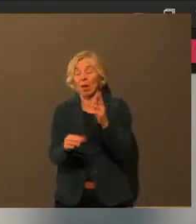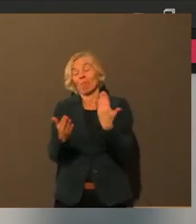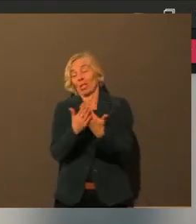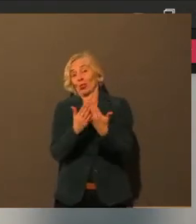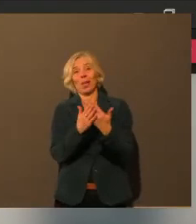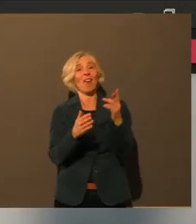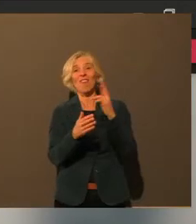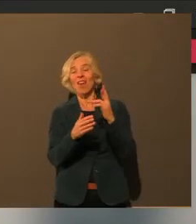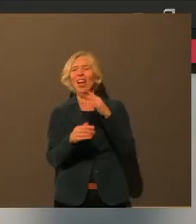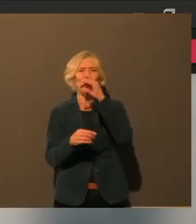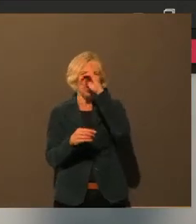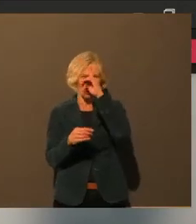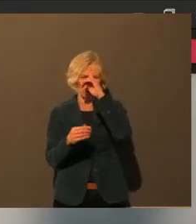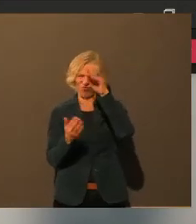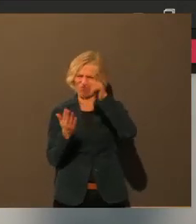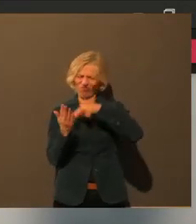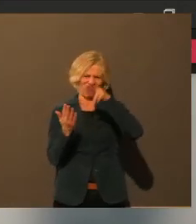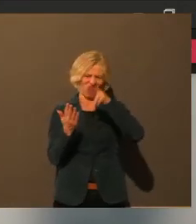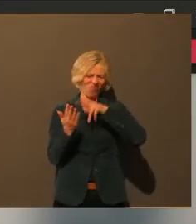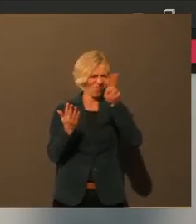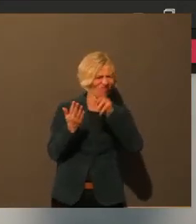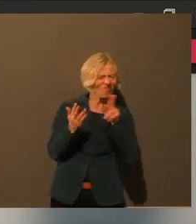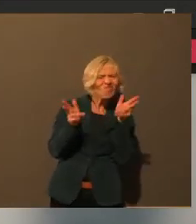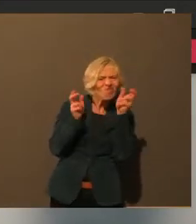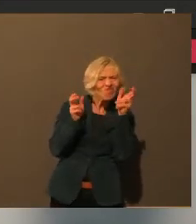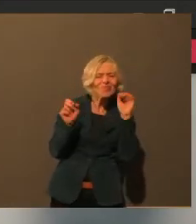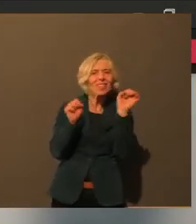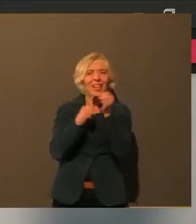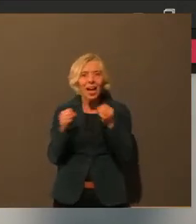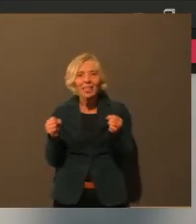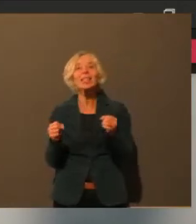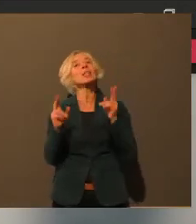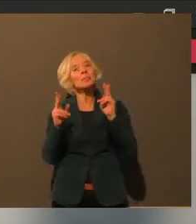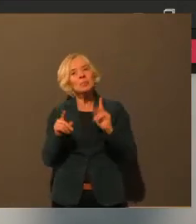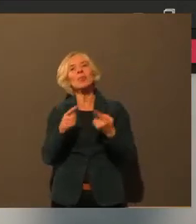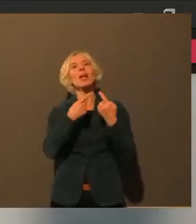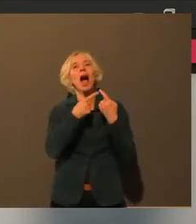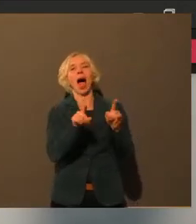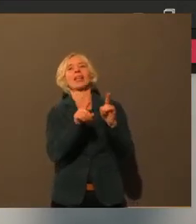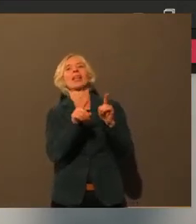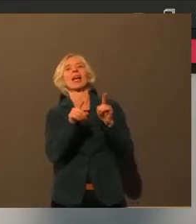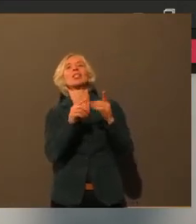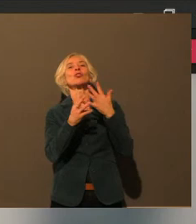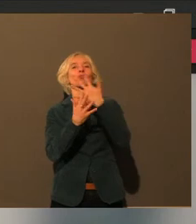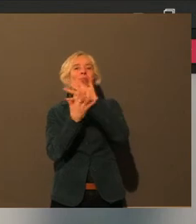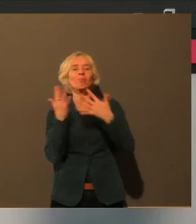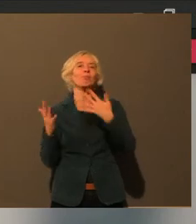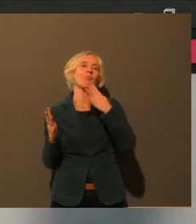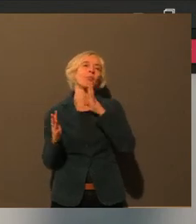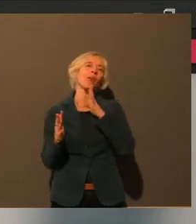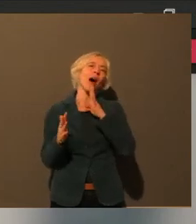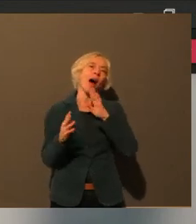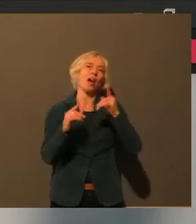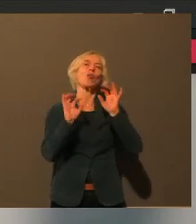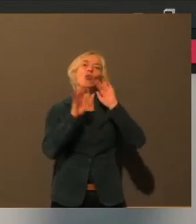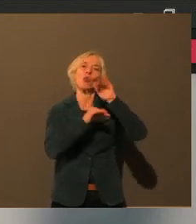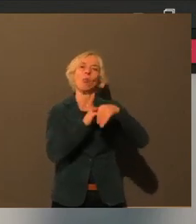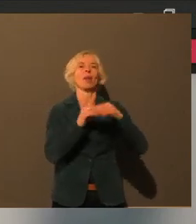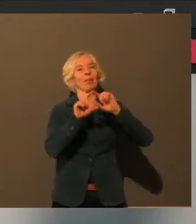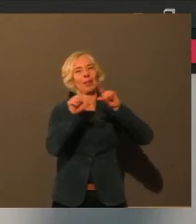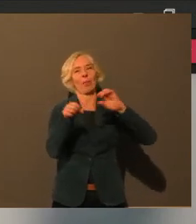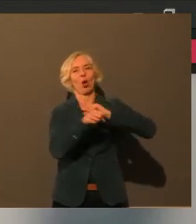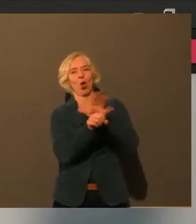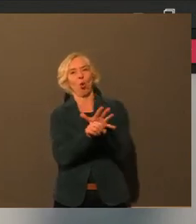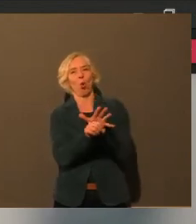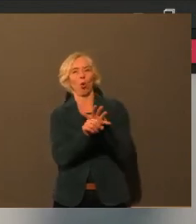allzu mächtig sind, eben dann trotzdem auch die richtigen Informationen rund ums Corona-Virus bekommen. Es hat auch